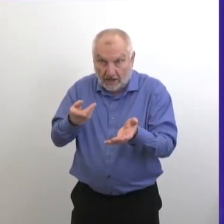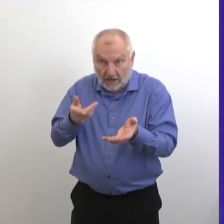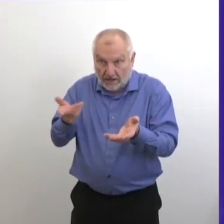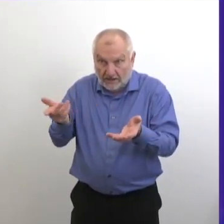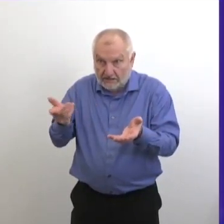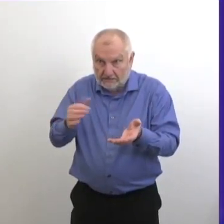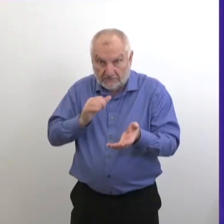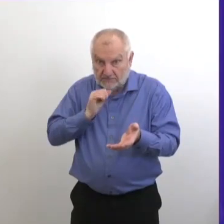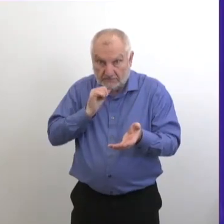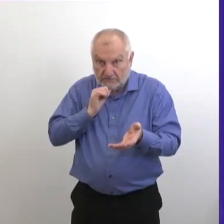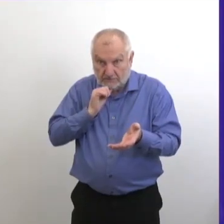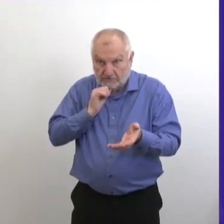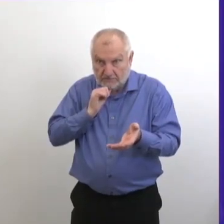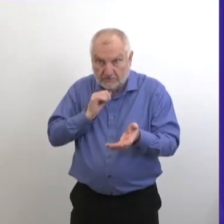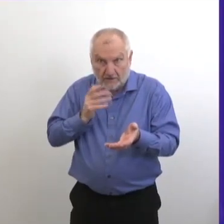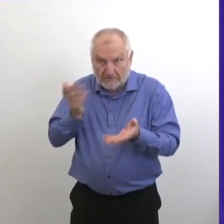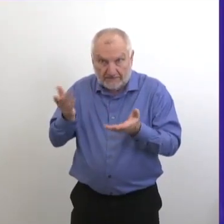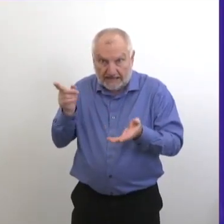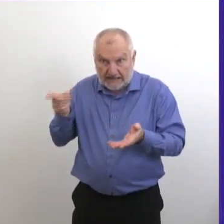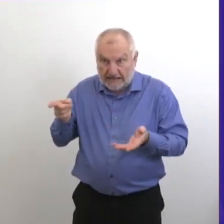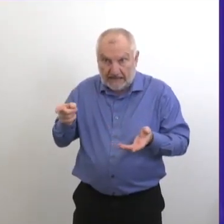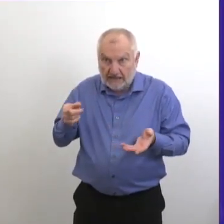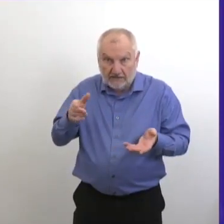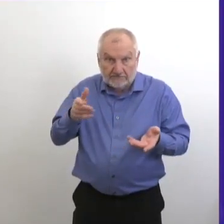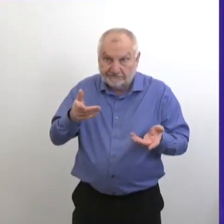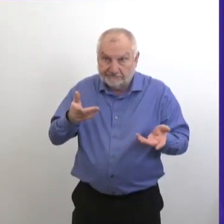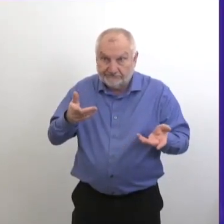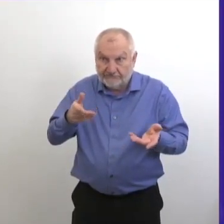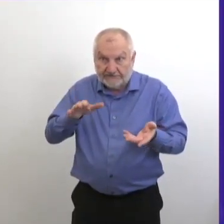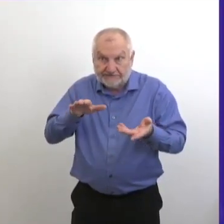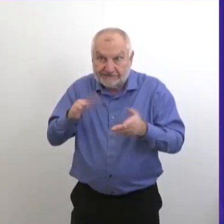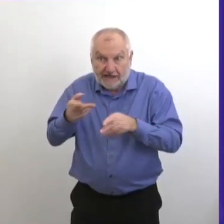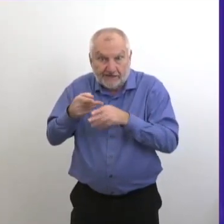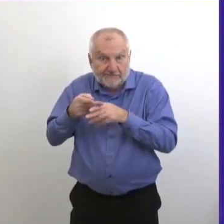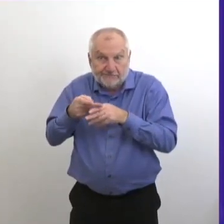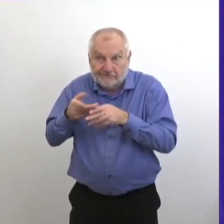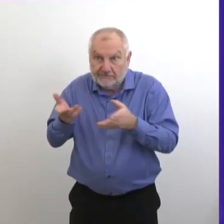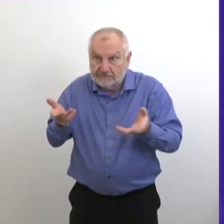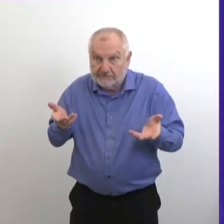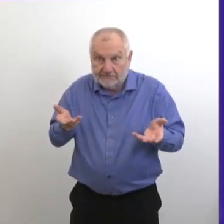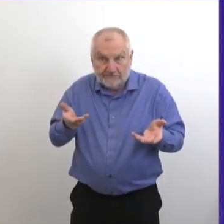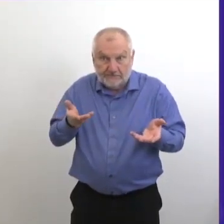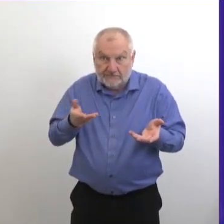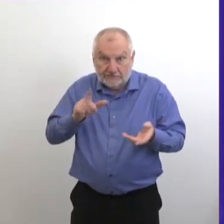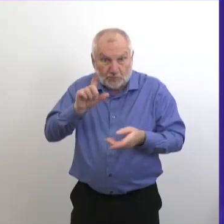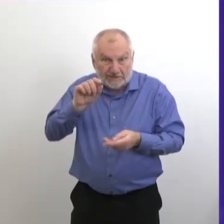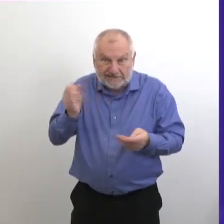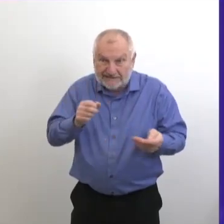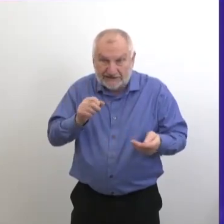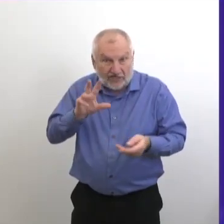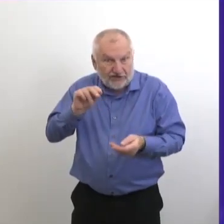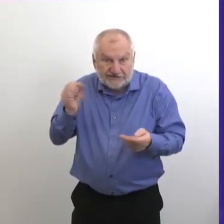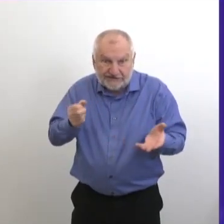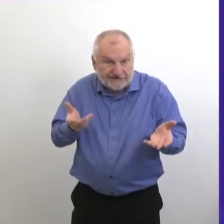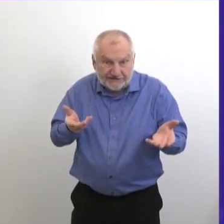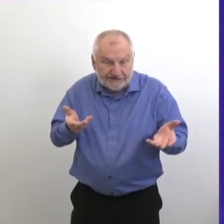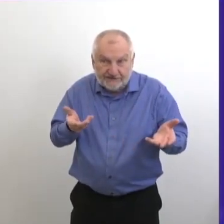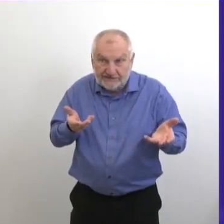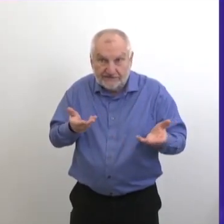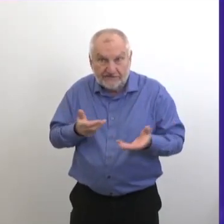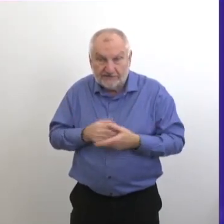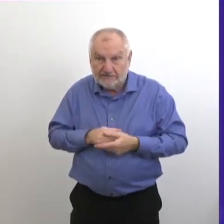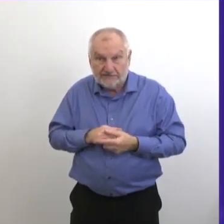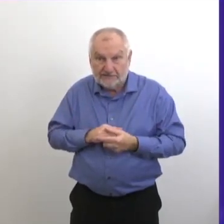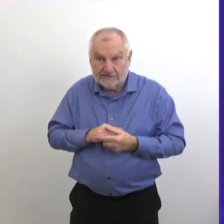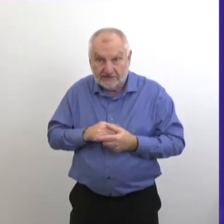étaient sur le point de mourir. Je veux dire... Essayez de penser au nombre de gens qui sont dans la vingtaine, la trentaine